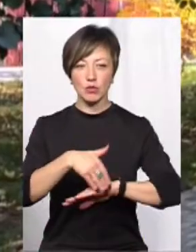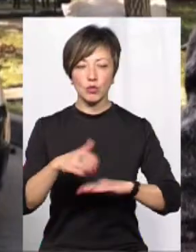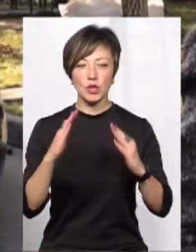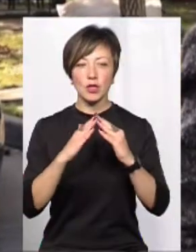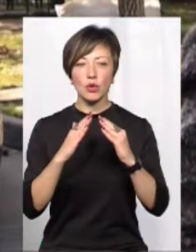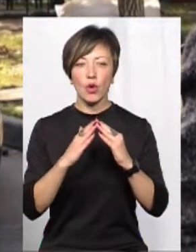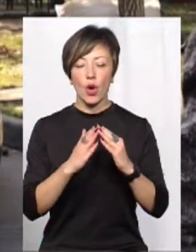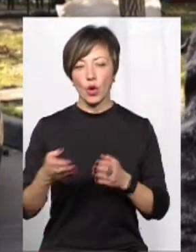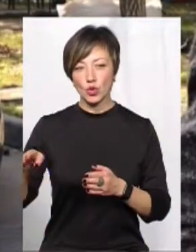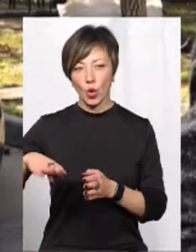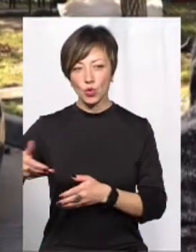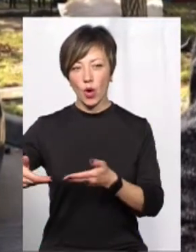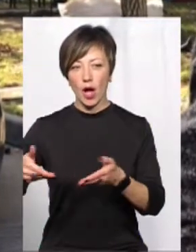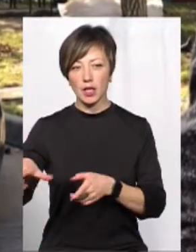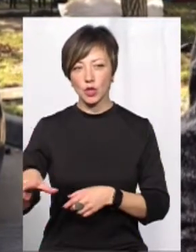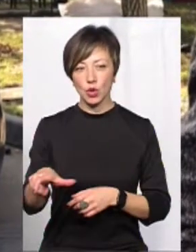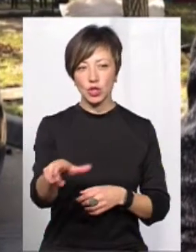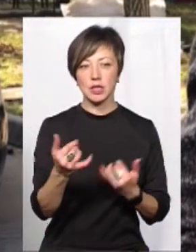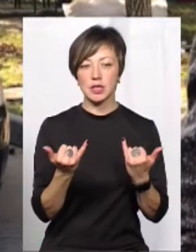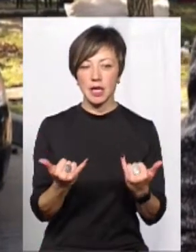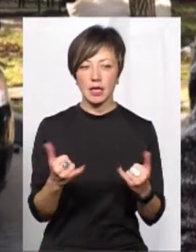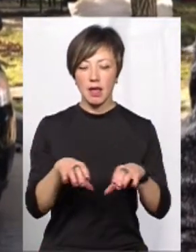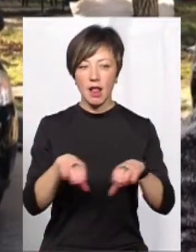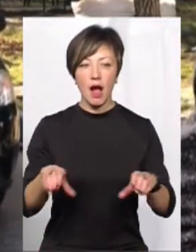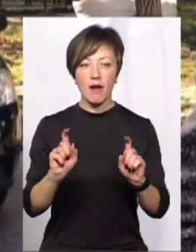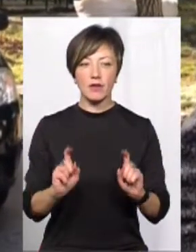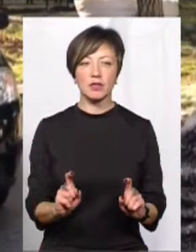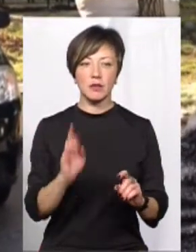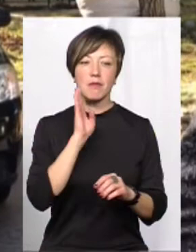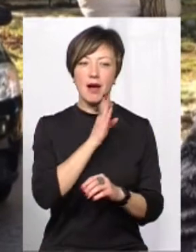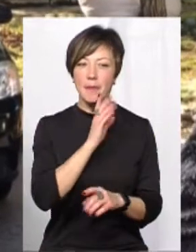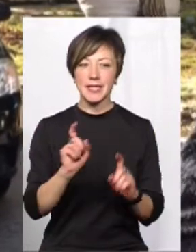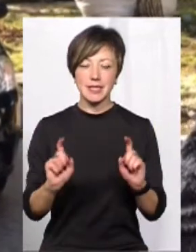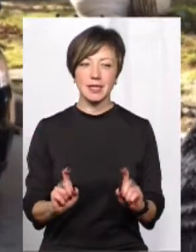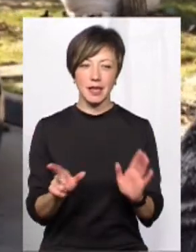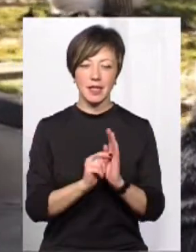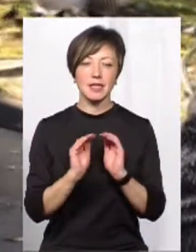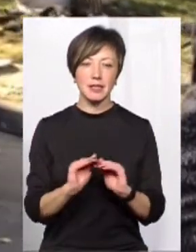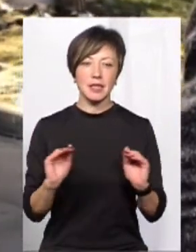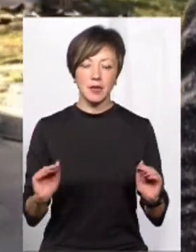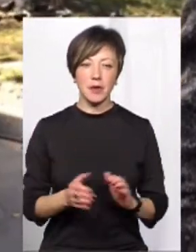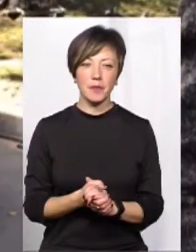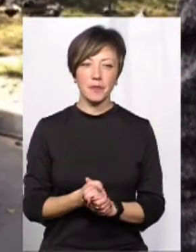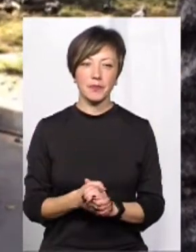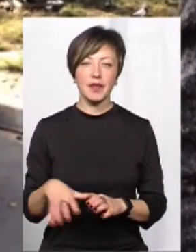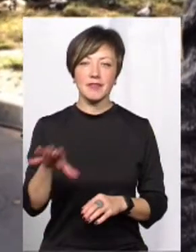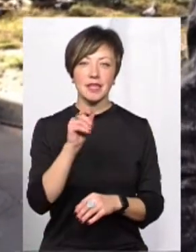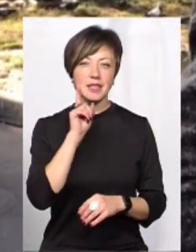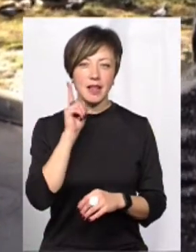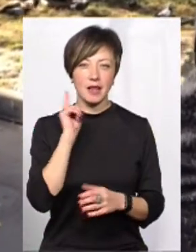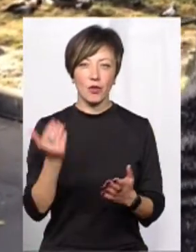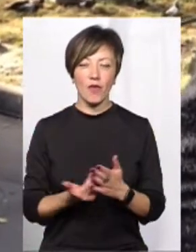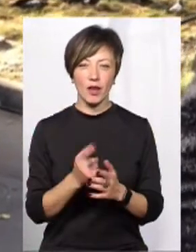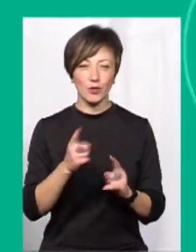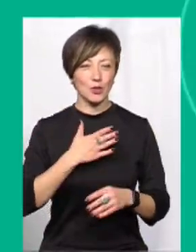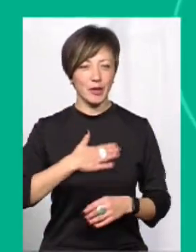тротуарні доріжки. Зараз стоять лавочки, на лавочках мами сидять з дітками. Все зелене, новеньке